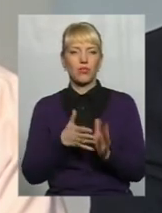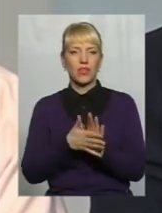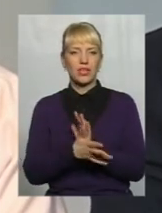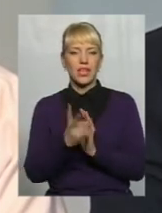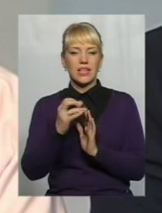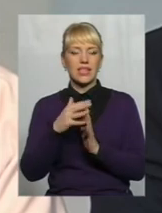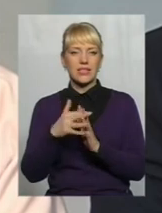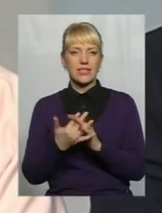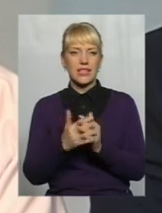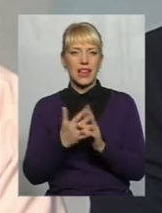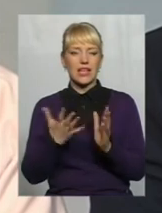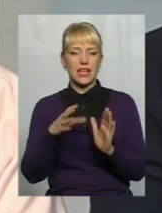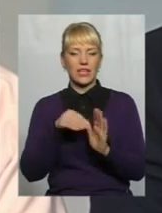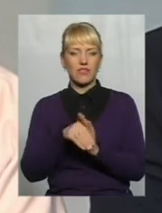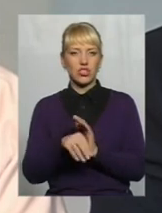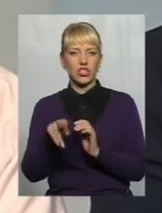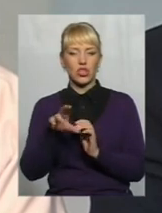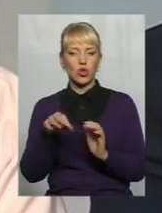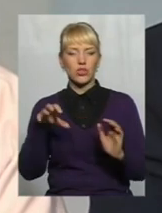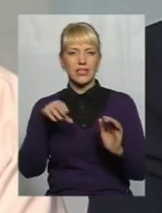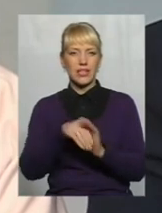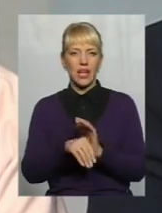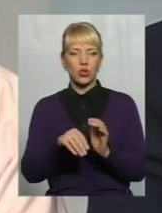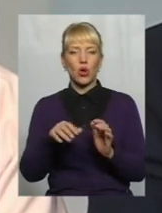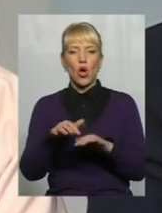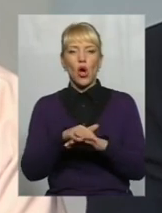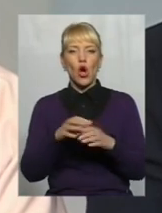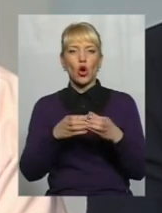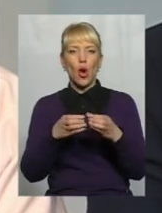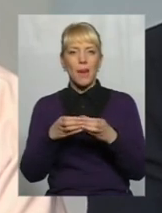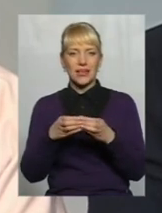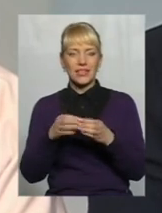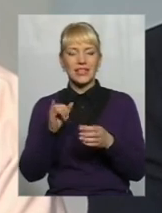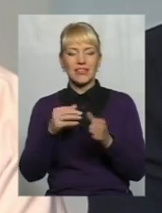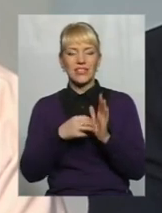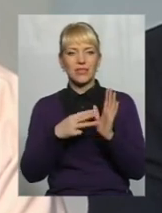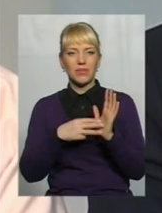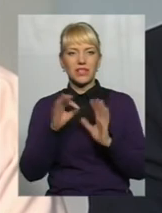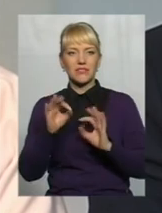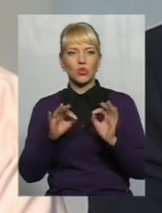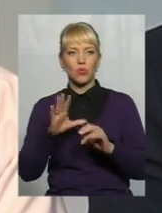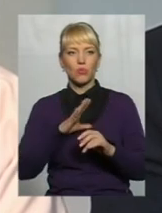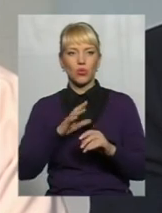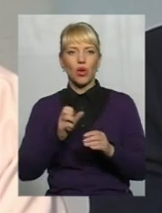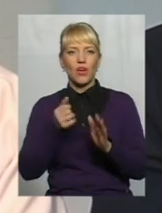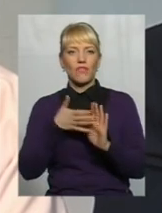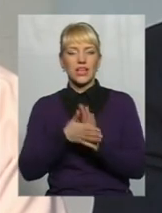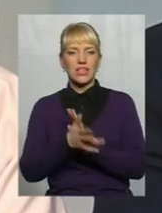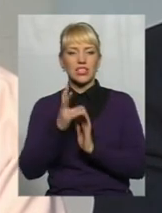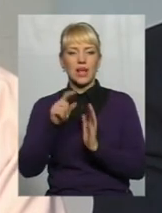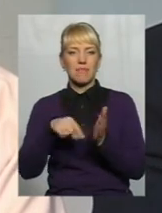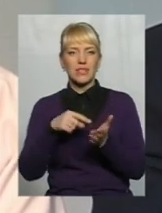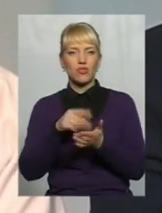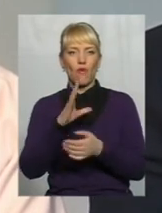села, які увійшли до складу громади, і тільки 18% було використано на місто Волочиськ. От вся